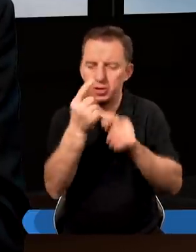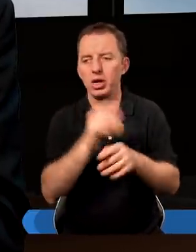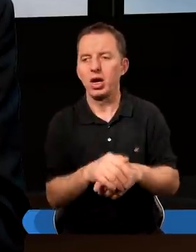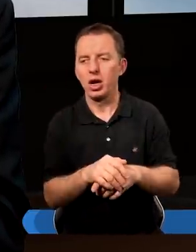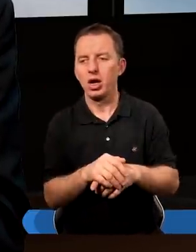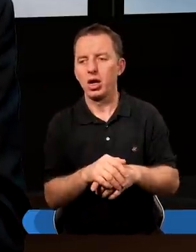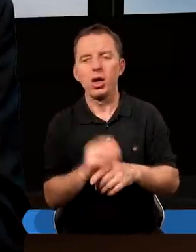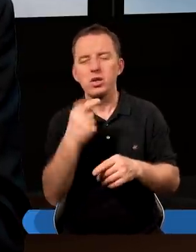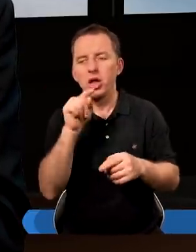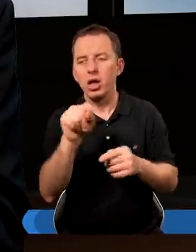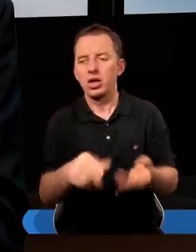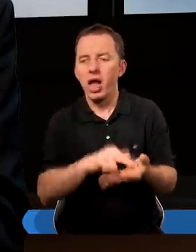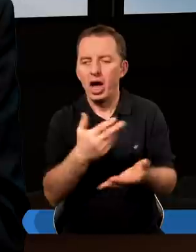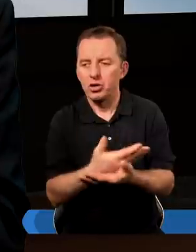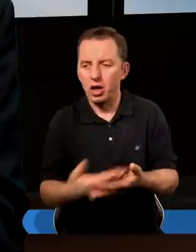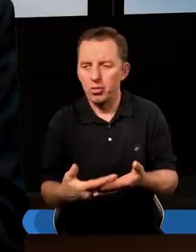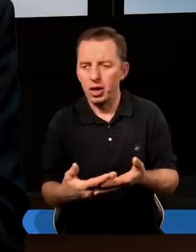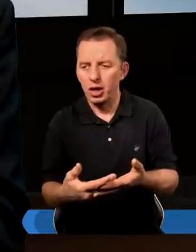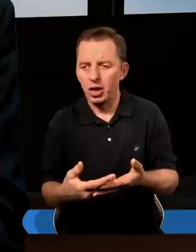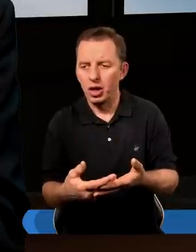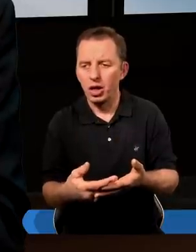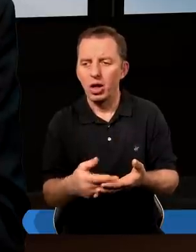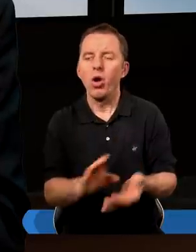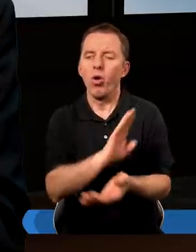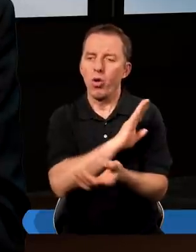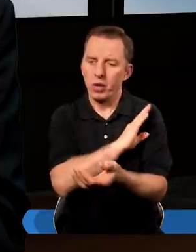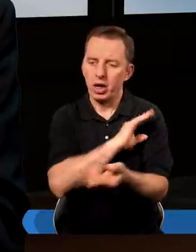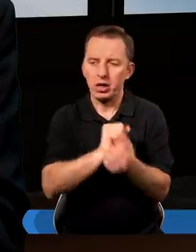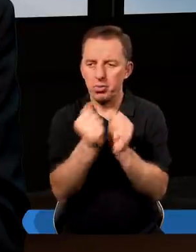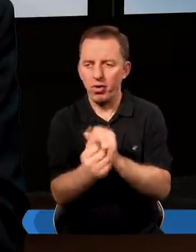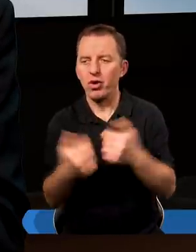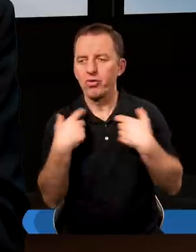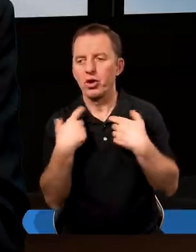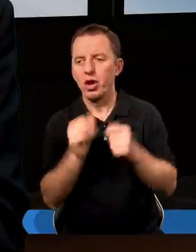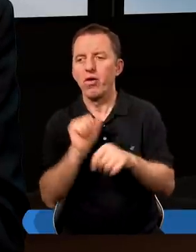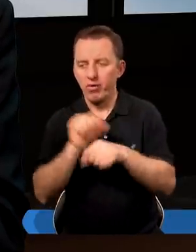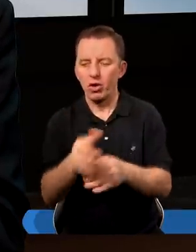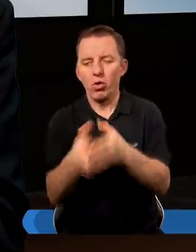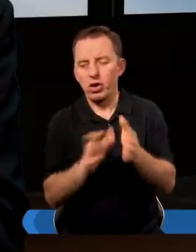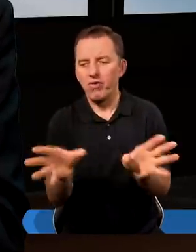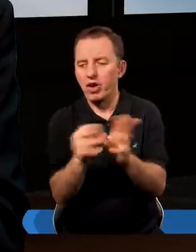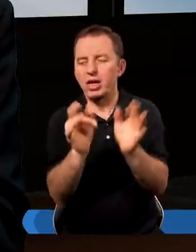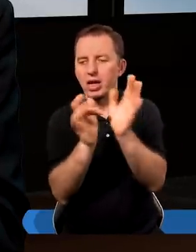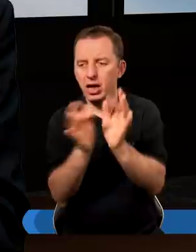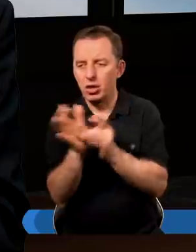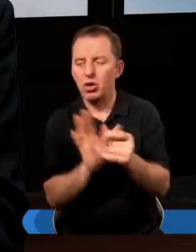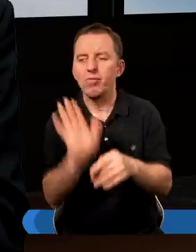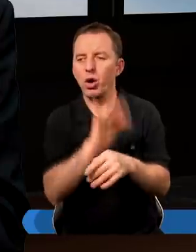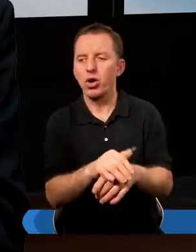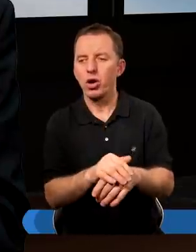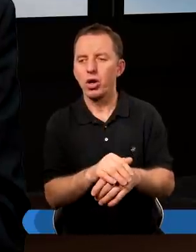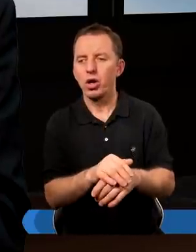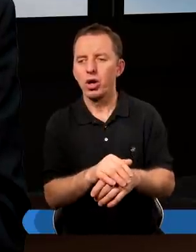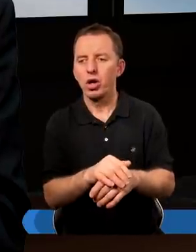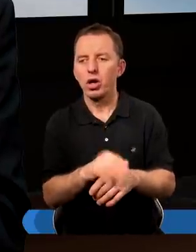myślcie, nie o tym co na ziemi. Umarliście bowiem, a życie wasze jest ukryte wraz z Chrystusem w Bogu.